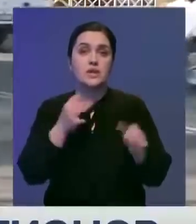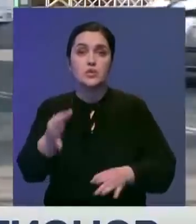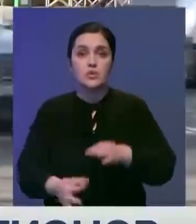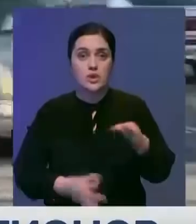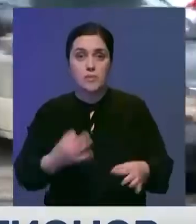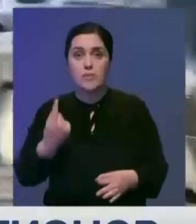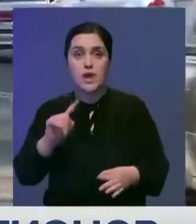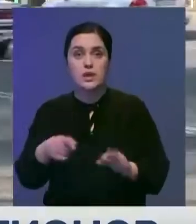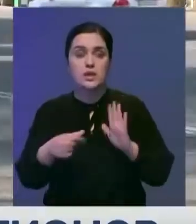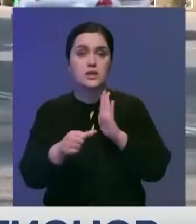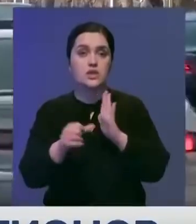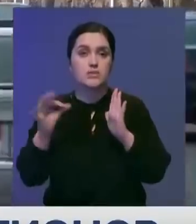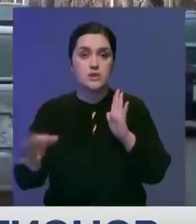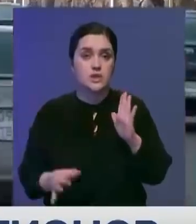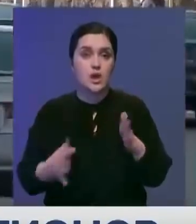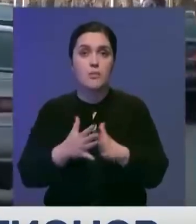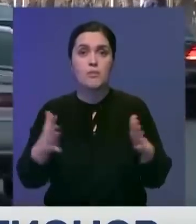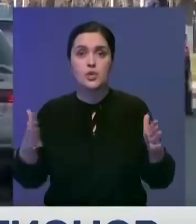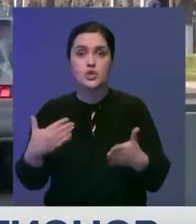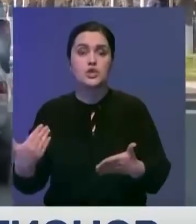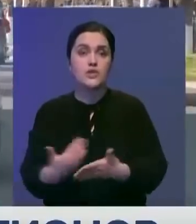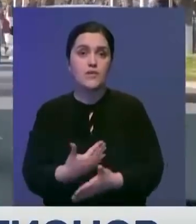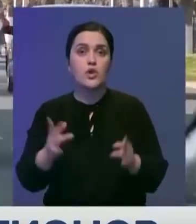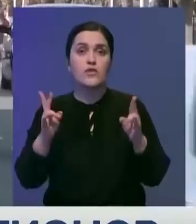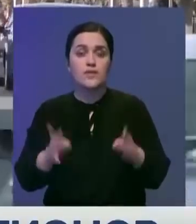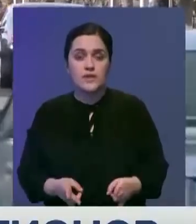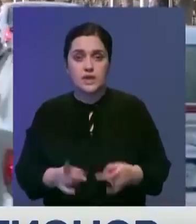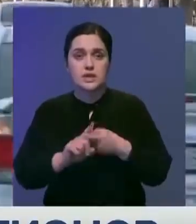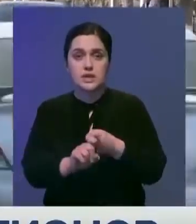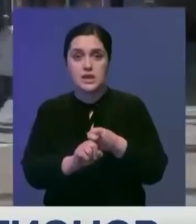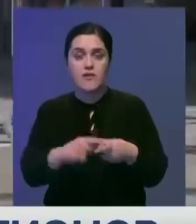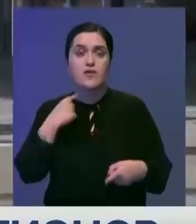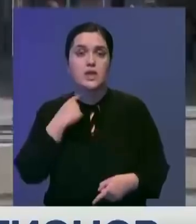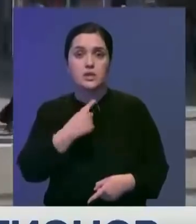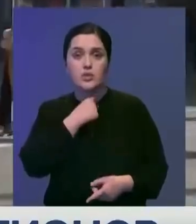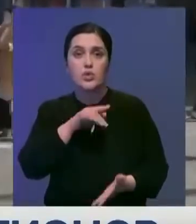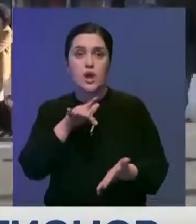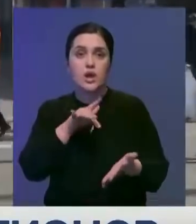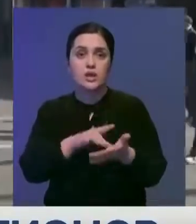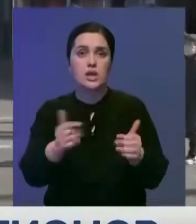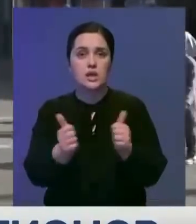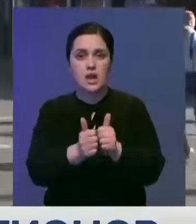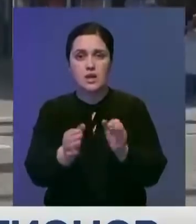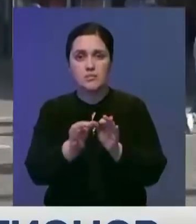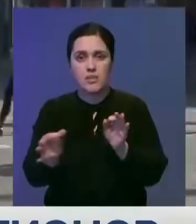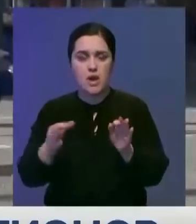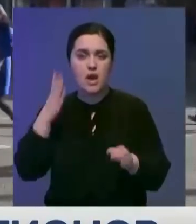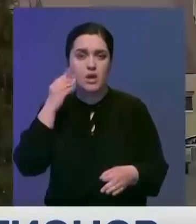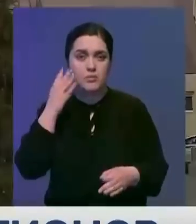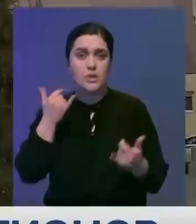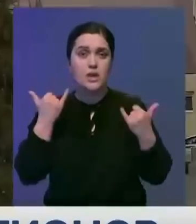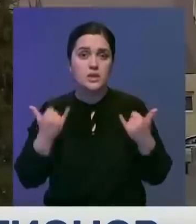за сутки там составил 1,6%. Больше всего новых инфицированных выявили в Талдыкургане и в районах,